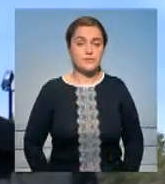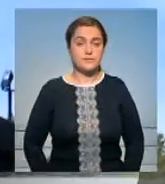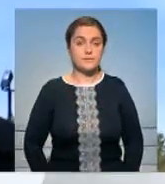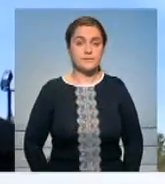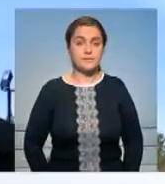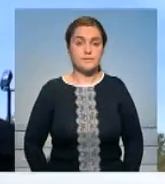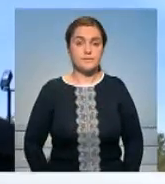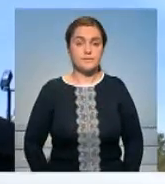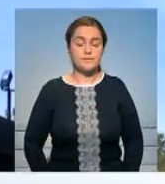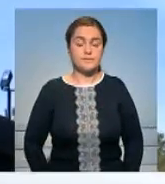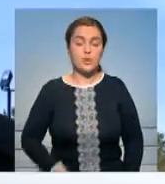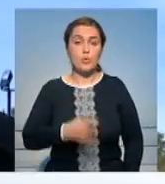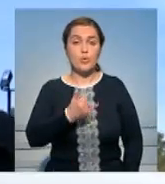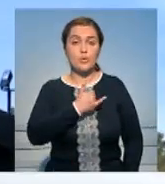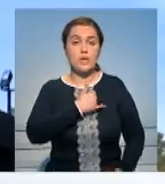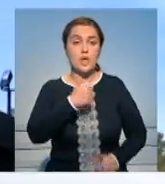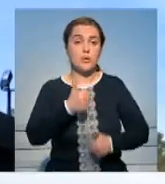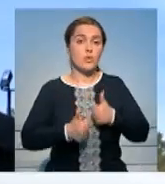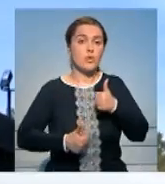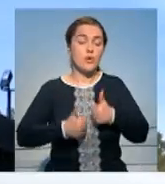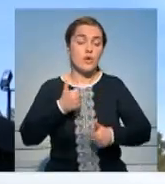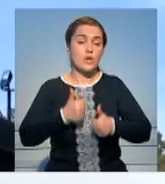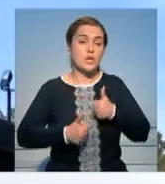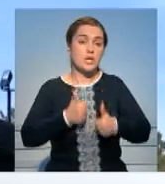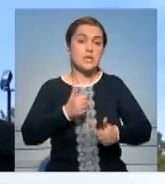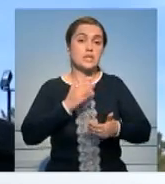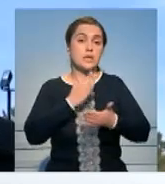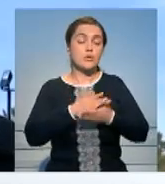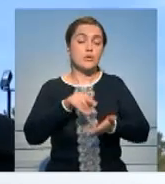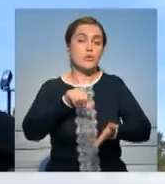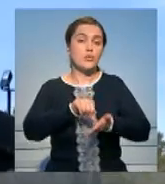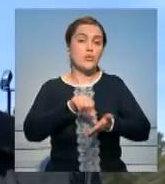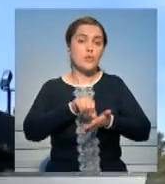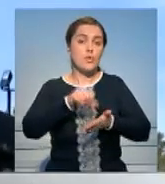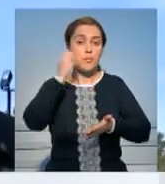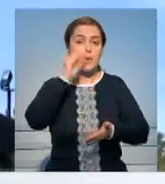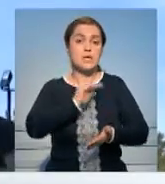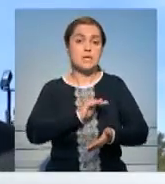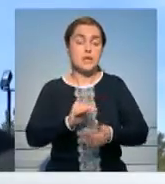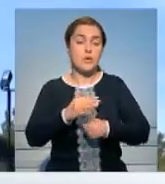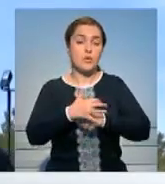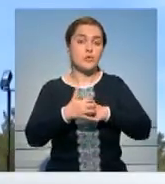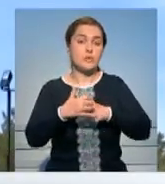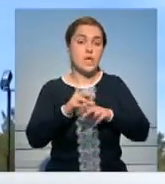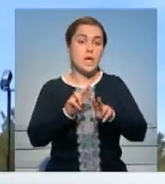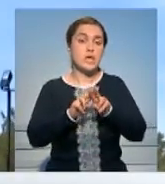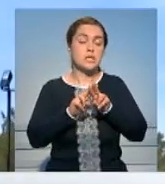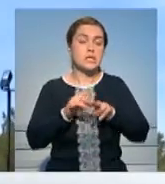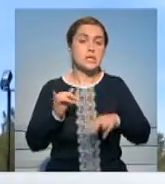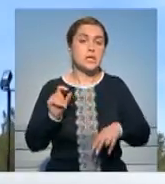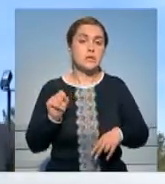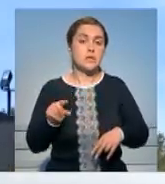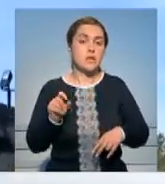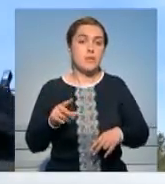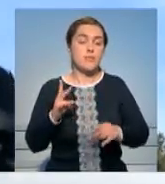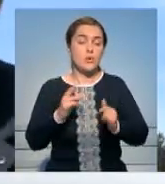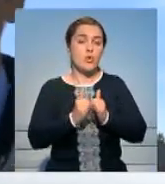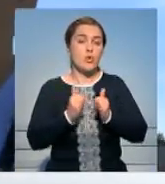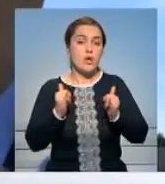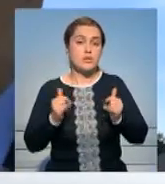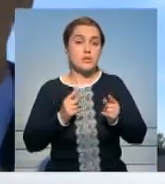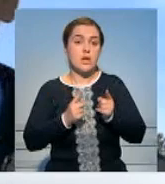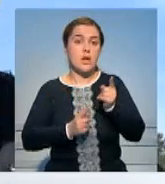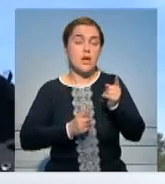У нас проходит конкурс «Хары Шалема». В нем участвуют одаренные дети из Хокшитау, Астаны, Степногорска. Нужно развивать космическую